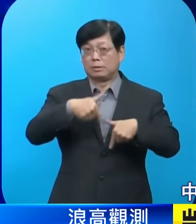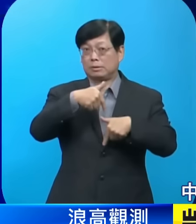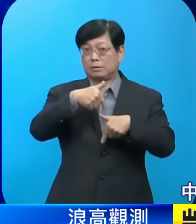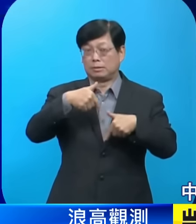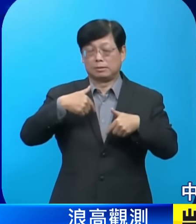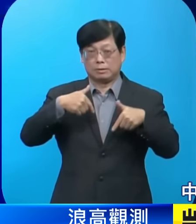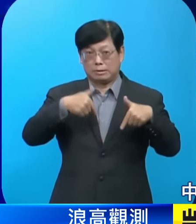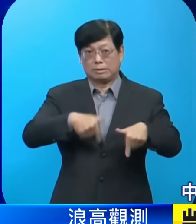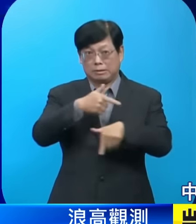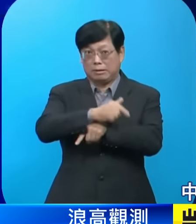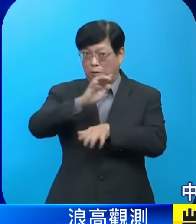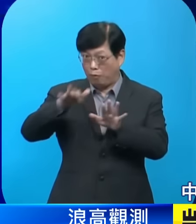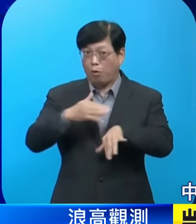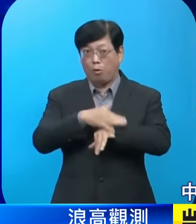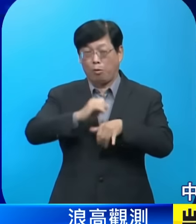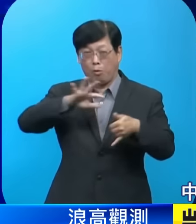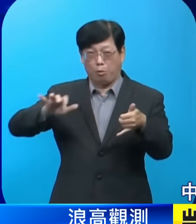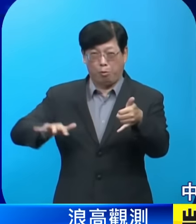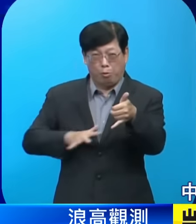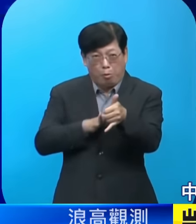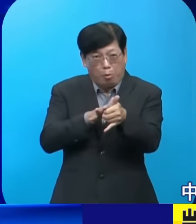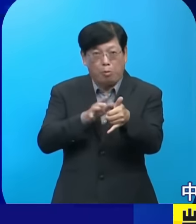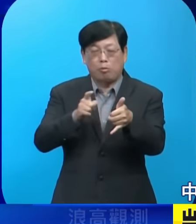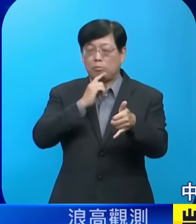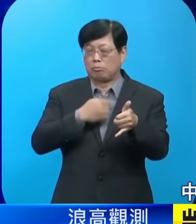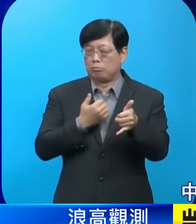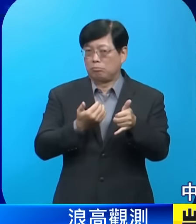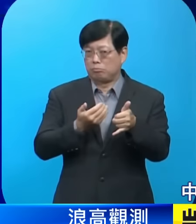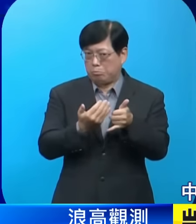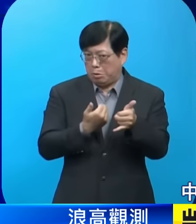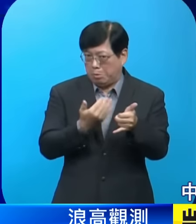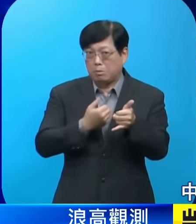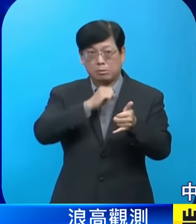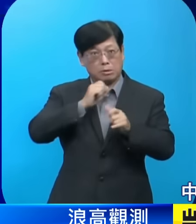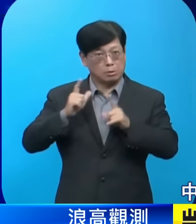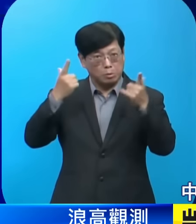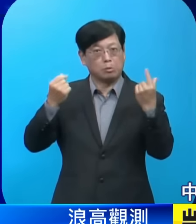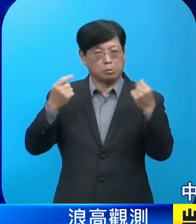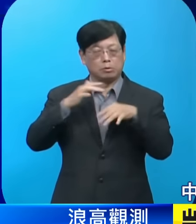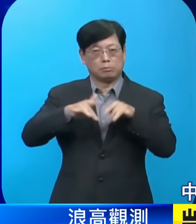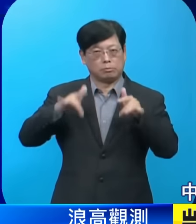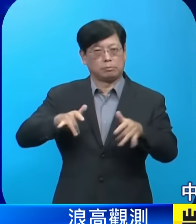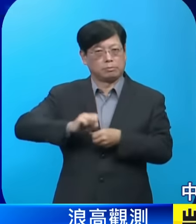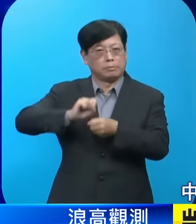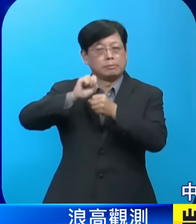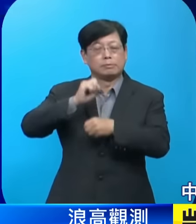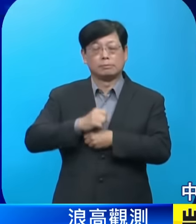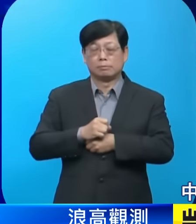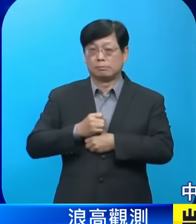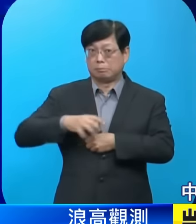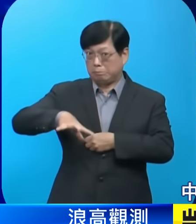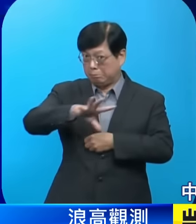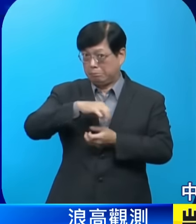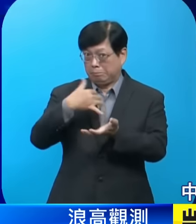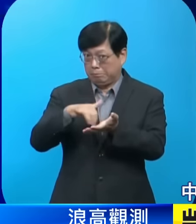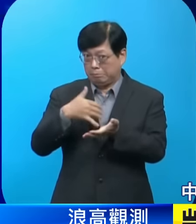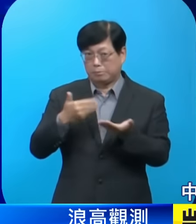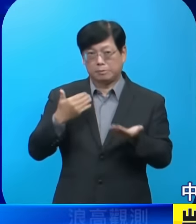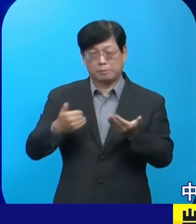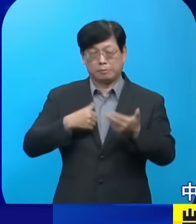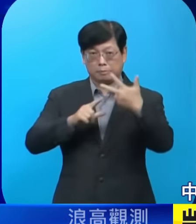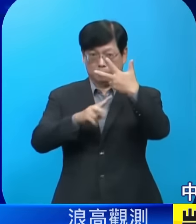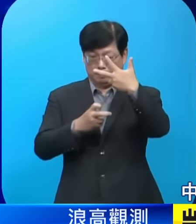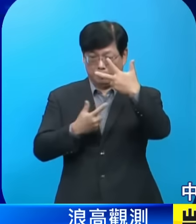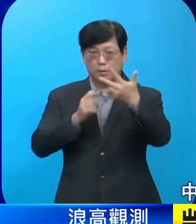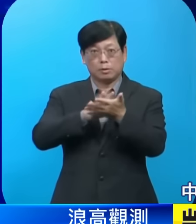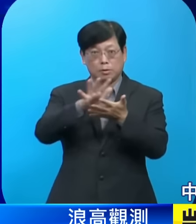強旺盛的水氣所以西半部甚至包括台東也可能會有非常明顯的降雨整體的降雨預計要到26號